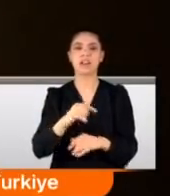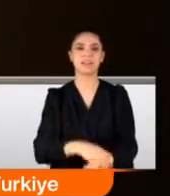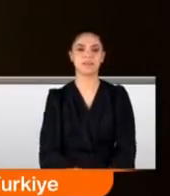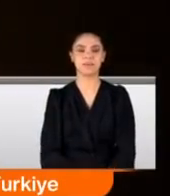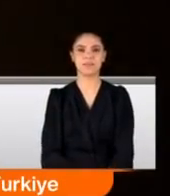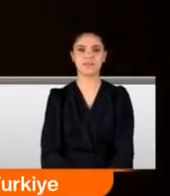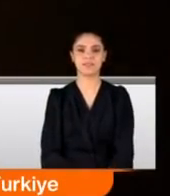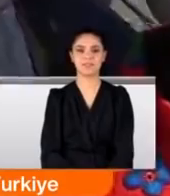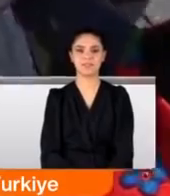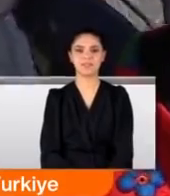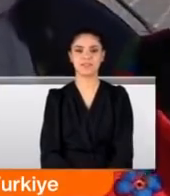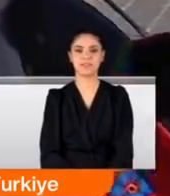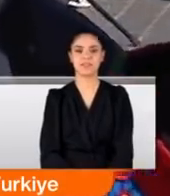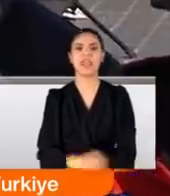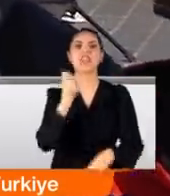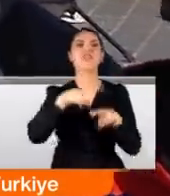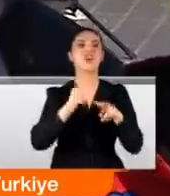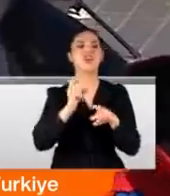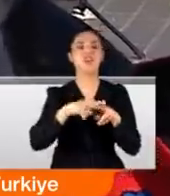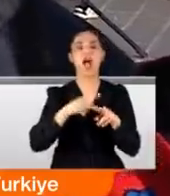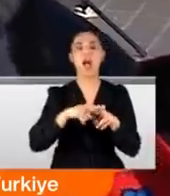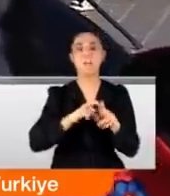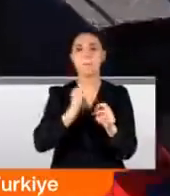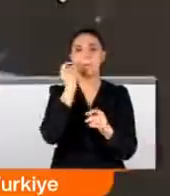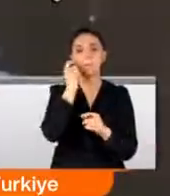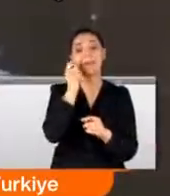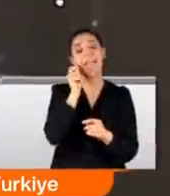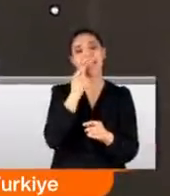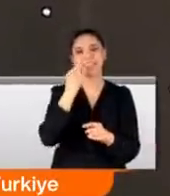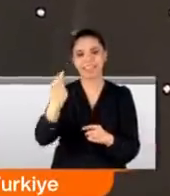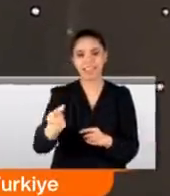Çaçalı, Çaçabey mi? Çaçabey mi diye. Çaçabey.